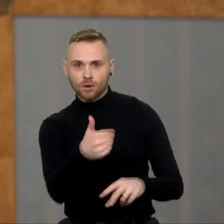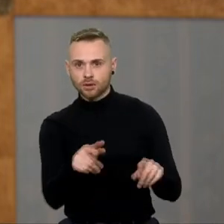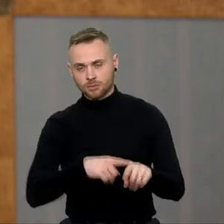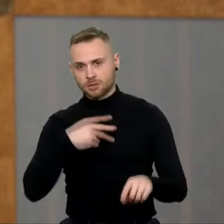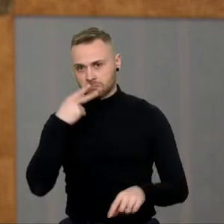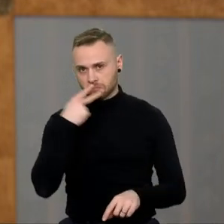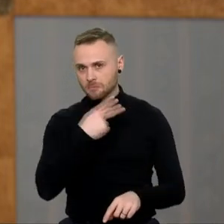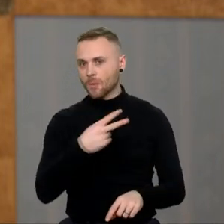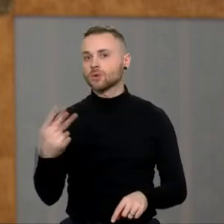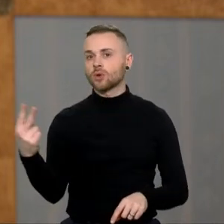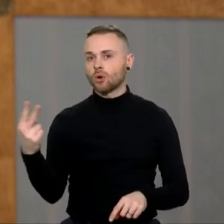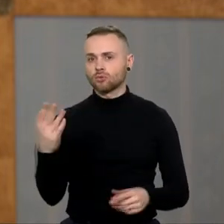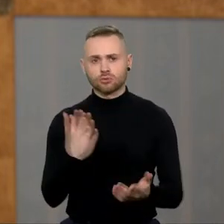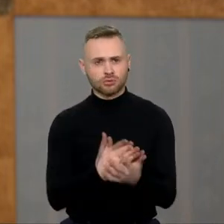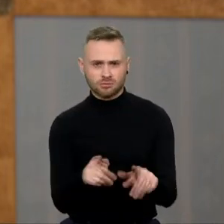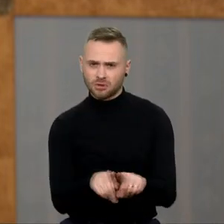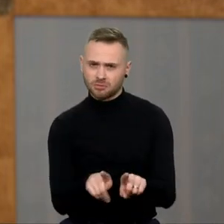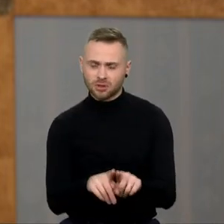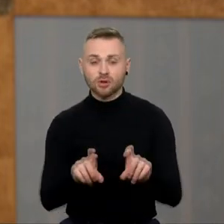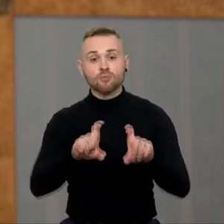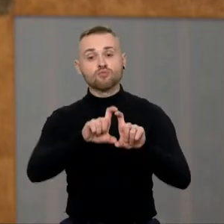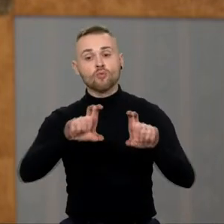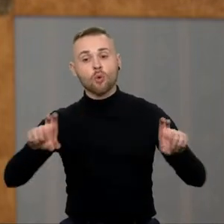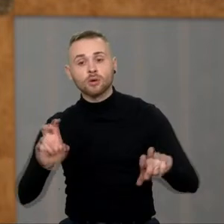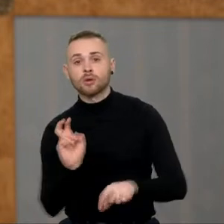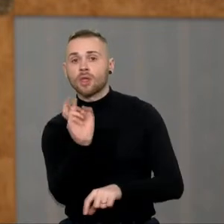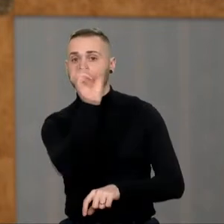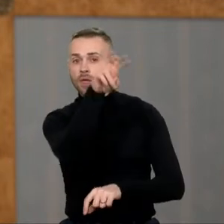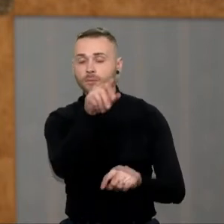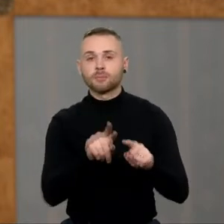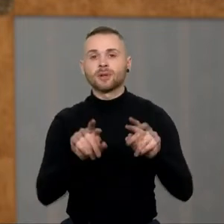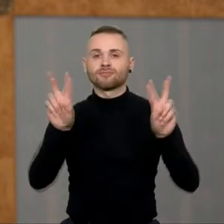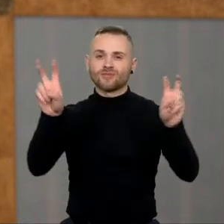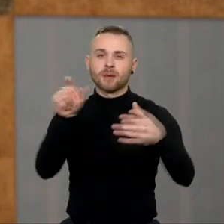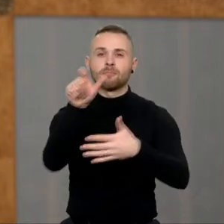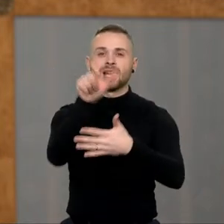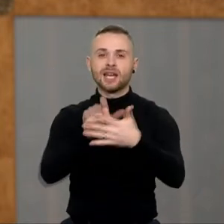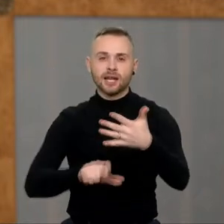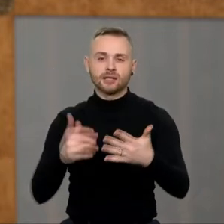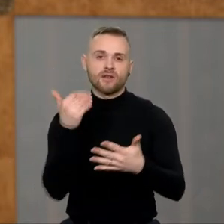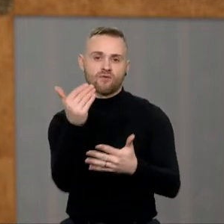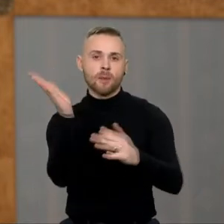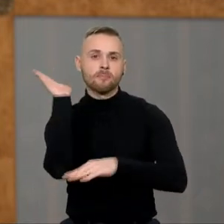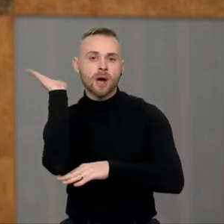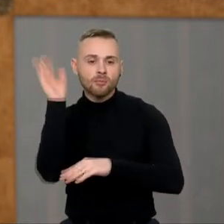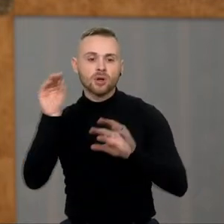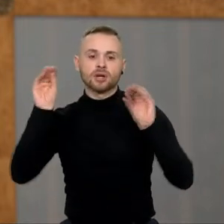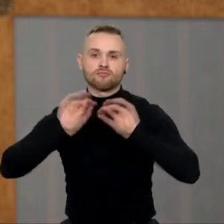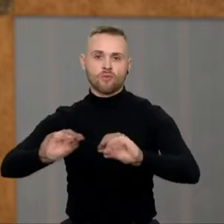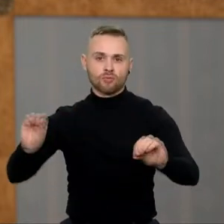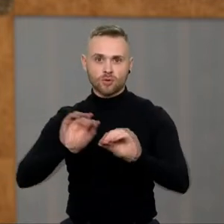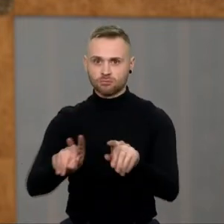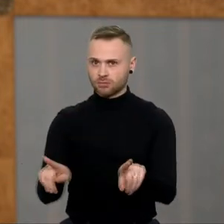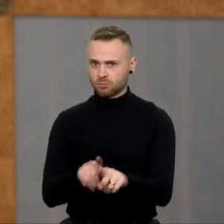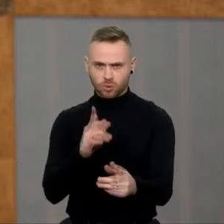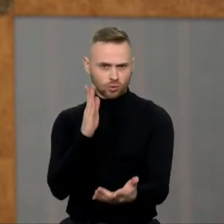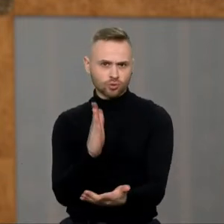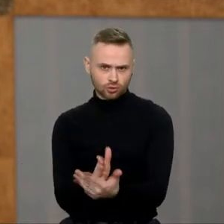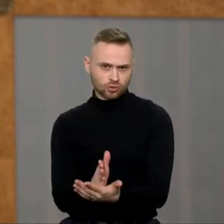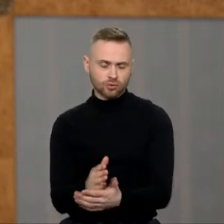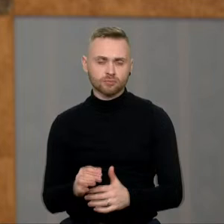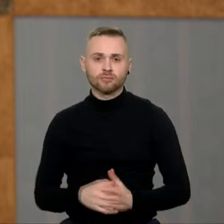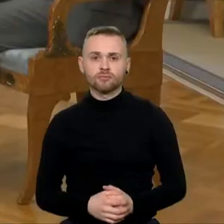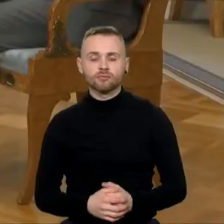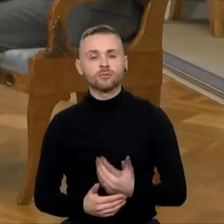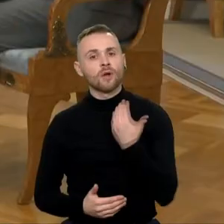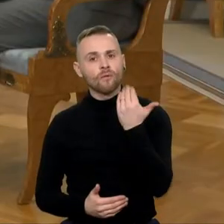apsilankimas mokykloje ir pilietinės pamokos vedimas, nes tai mano įsitikinimo taip pat